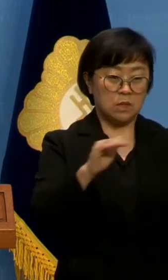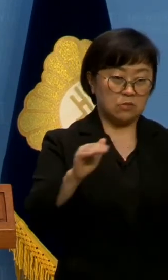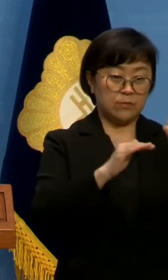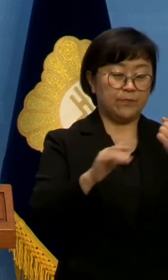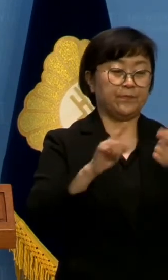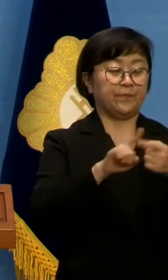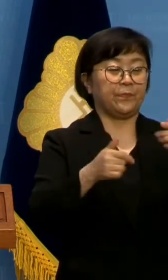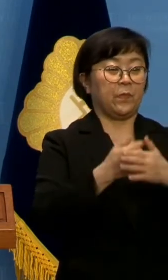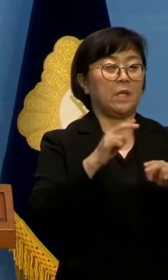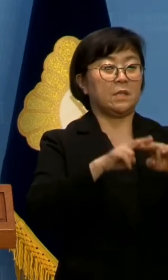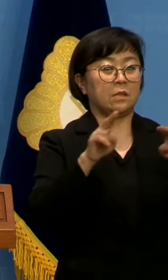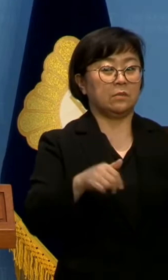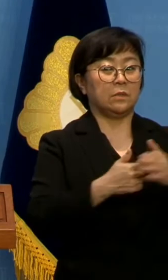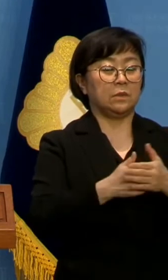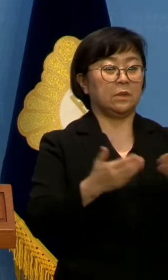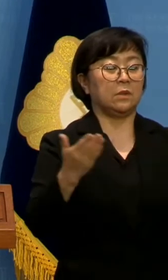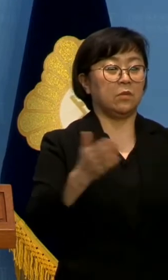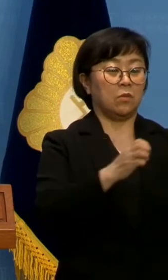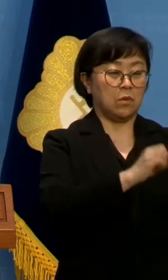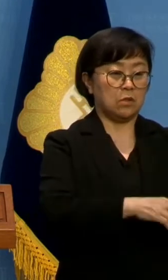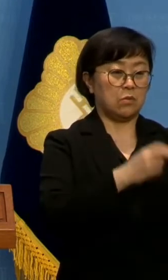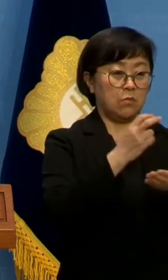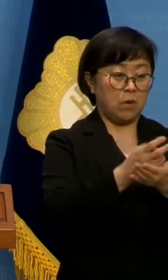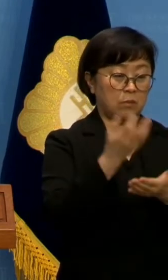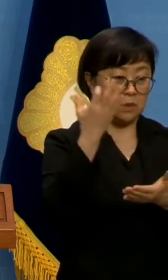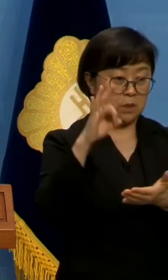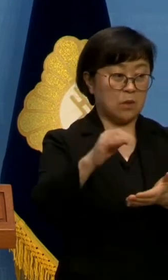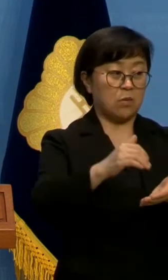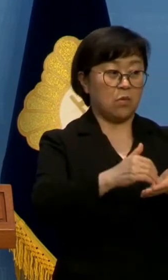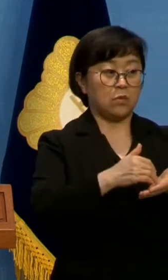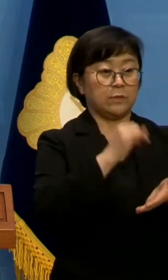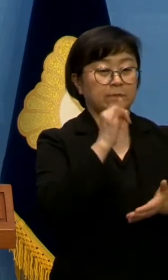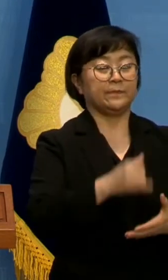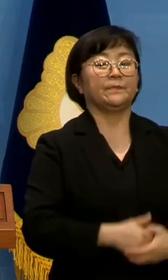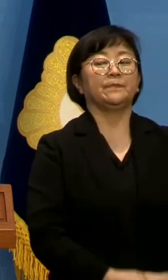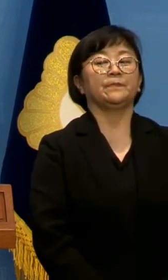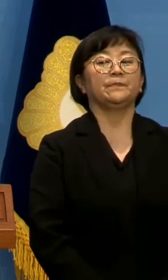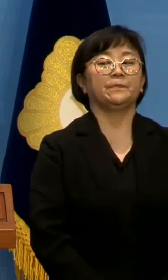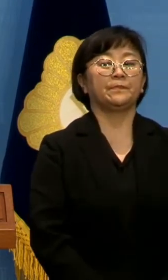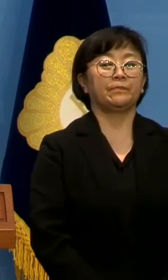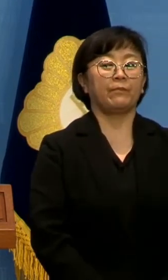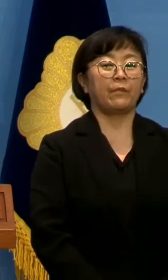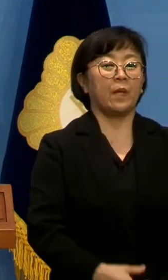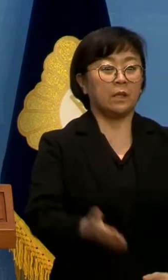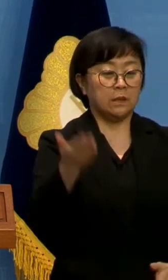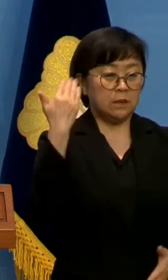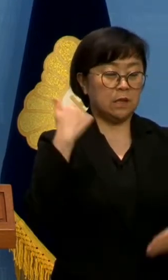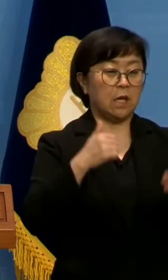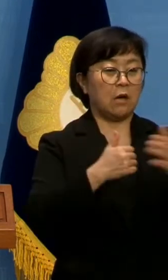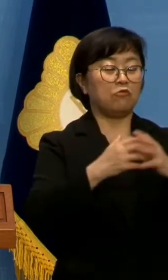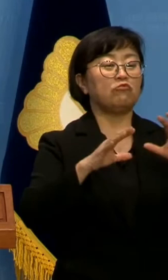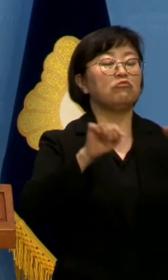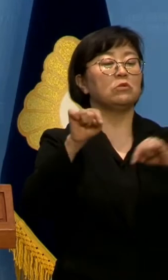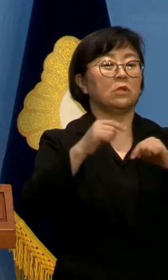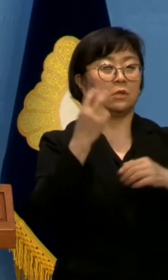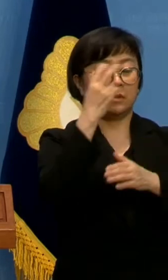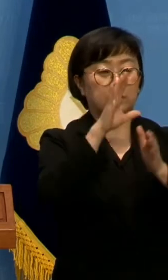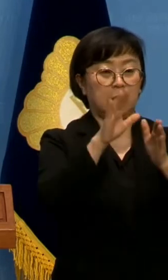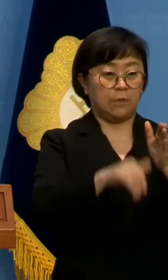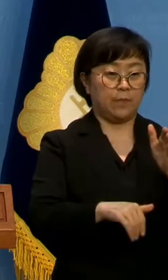등 근로기준법 인정이라는 당연한 요구가 담겨 있습니다. 지난 국정감사에서도